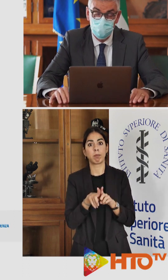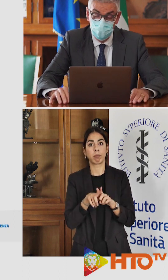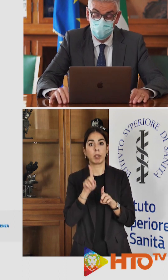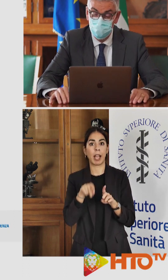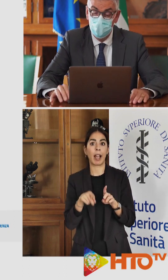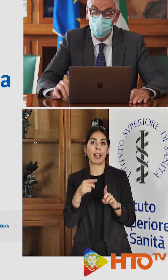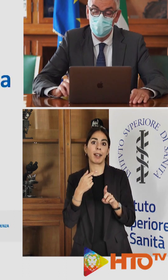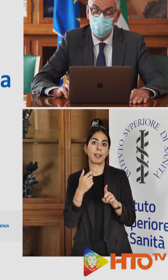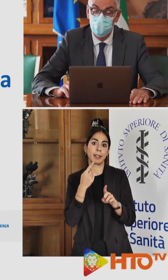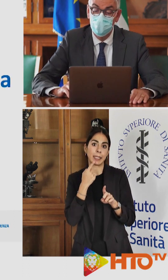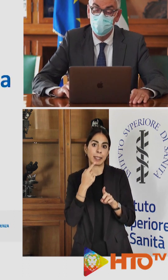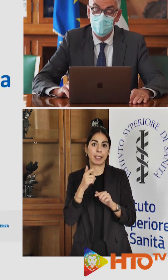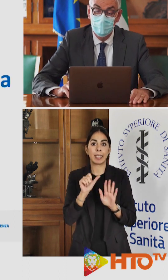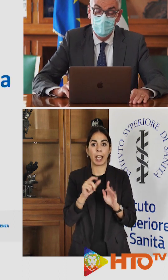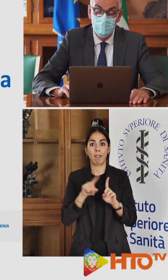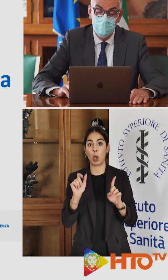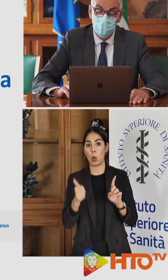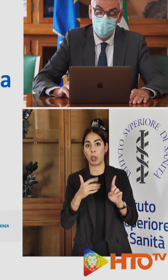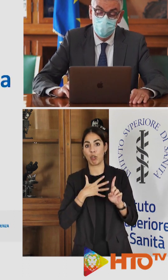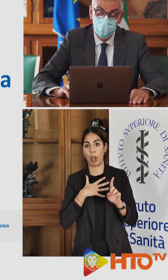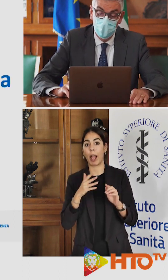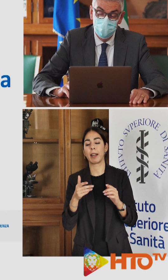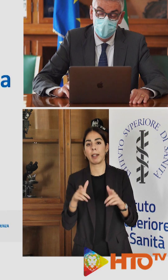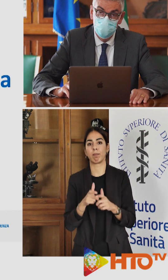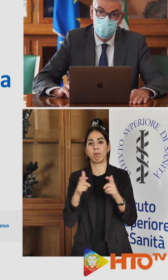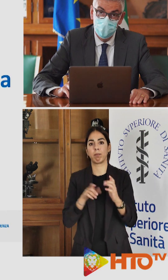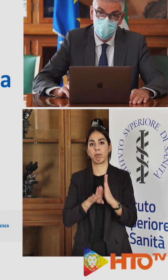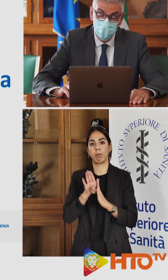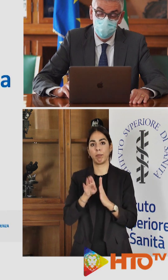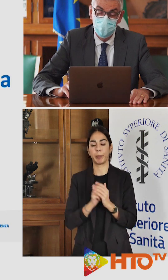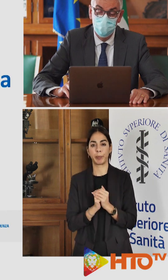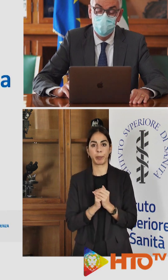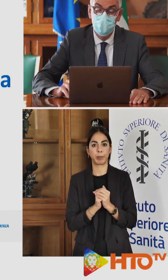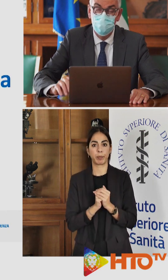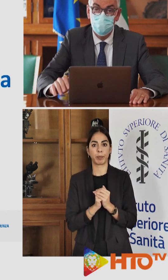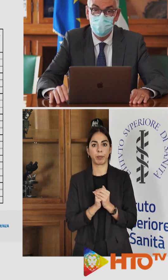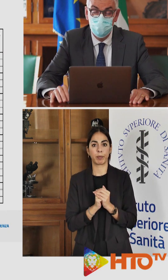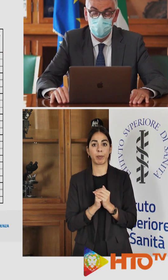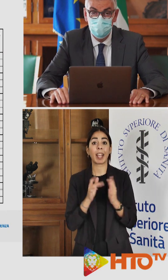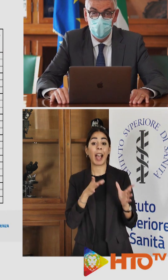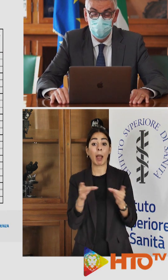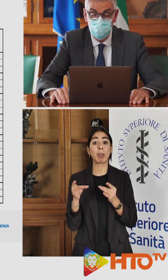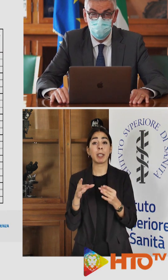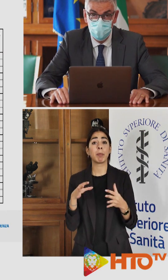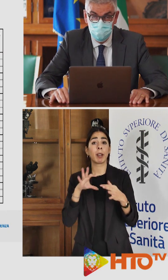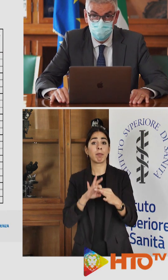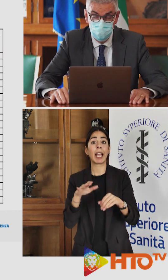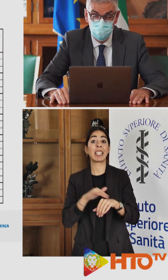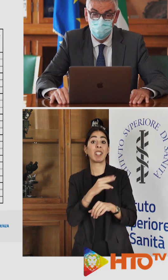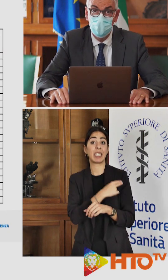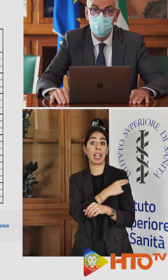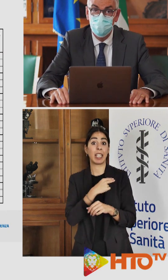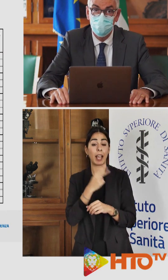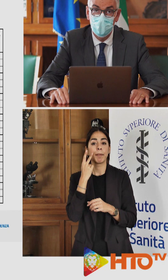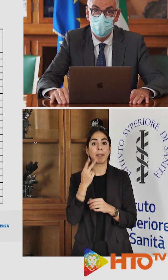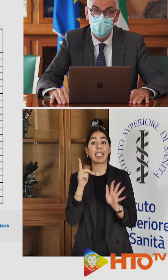fasce di età 6-11 anni. Per quanto riguarda l'impatto dell'epidemia sui servizi sanitari, l'incidenza a